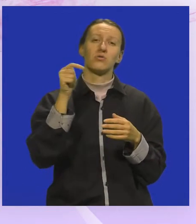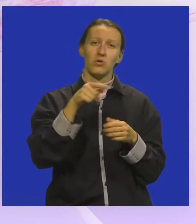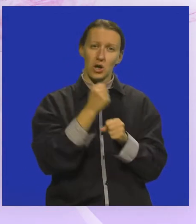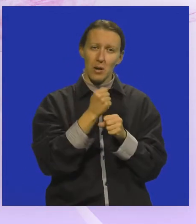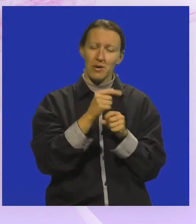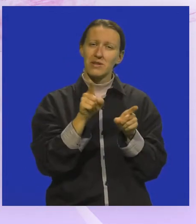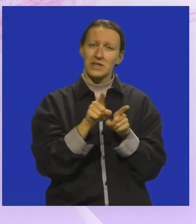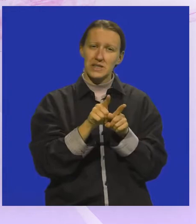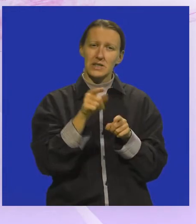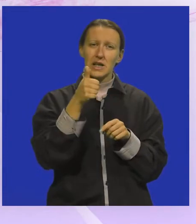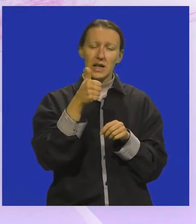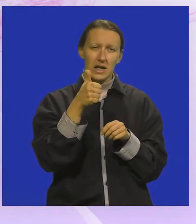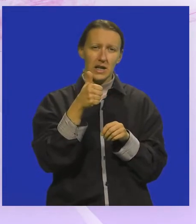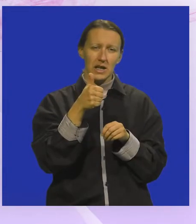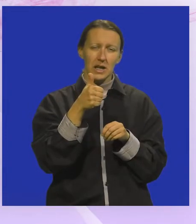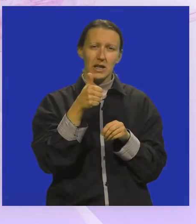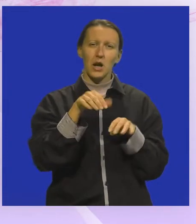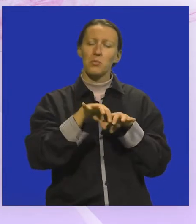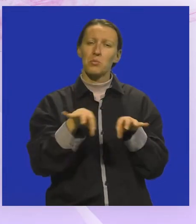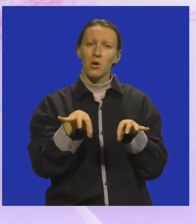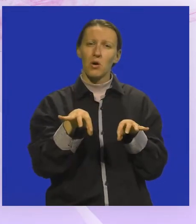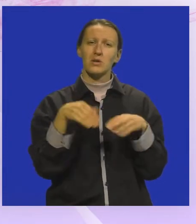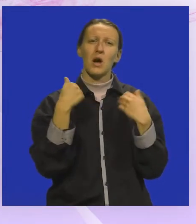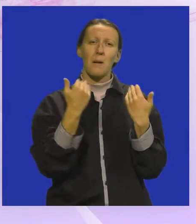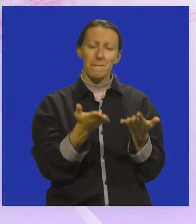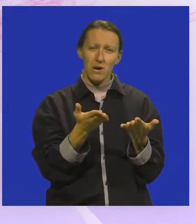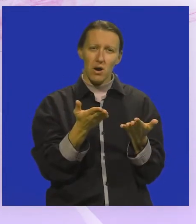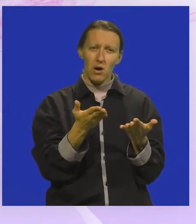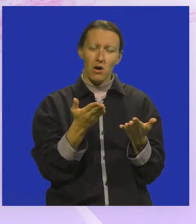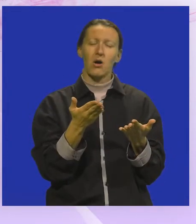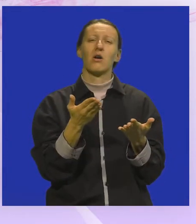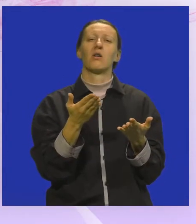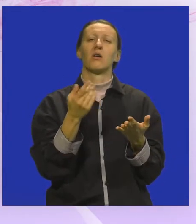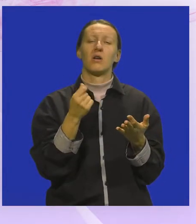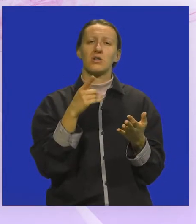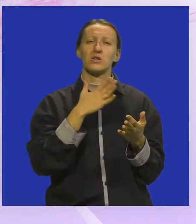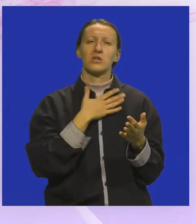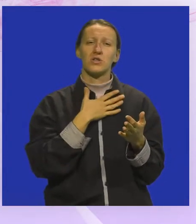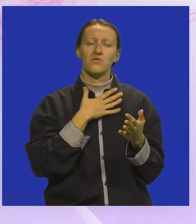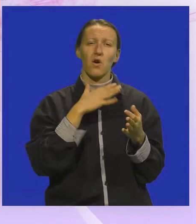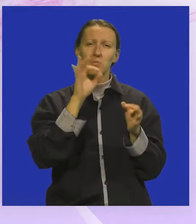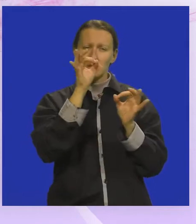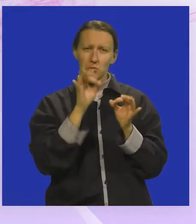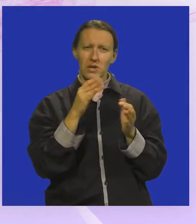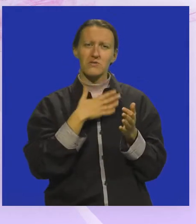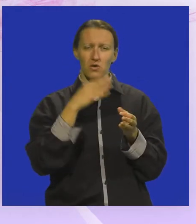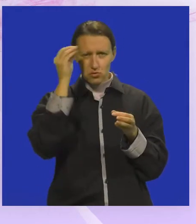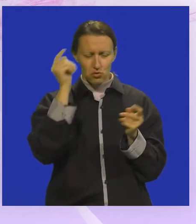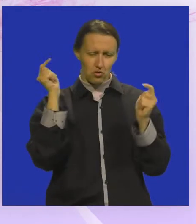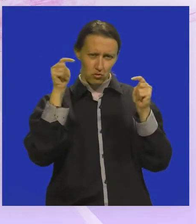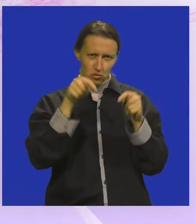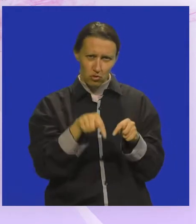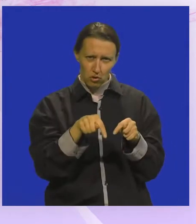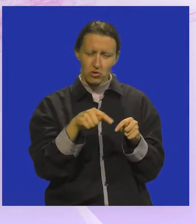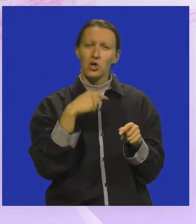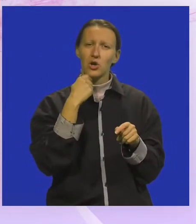napraviti isto jedan poseban poklon, da tako kažem, jer će sa svojim instrumentima i sa svojim stručnicima doći